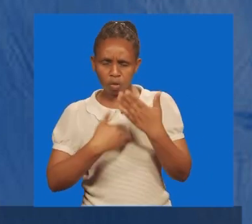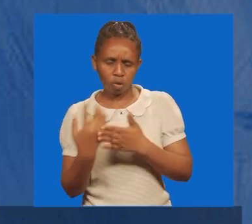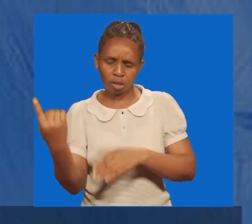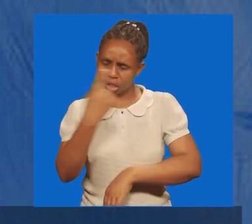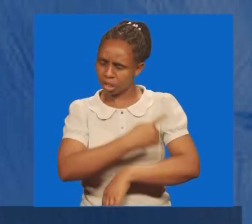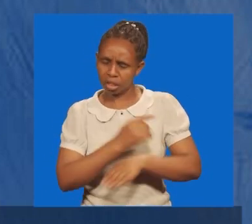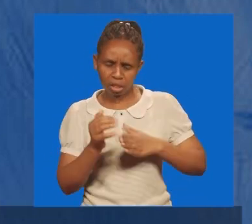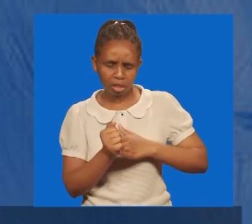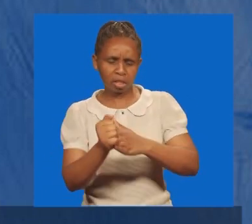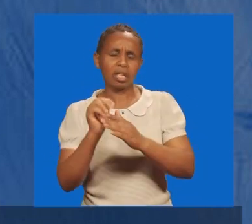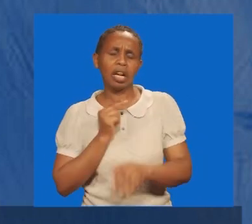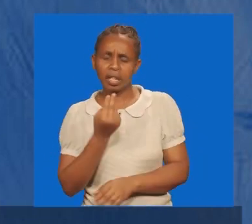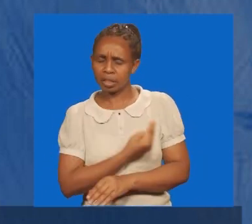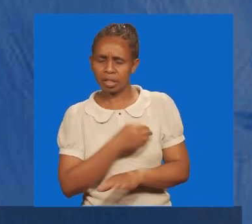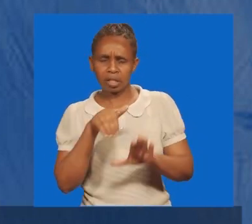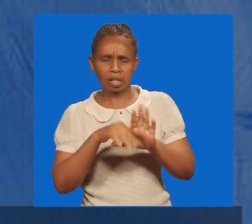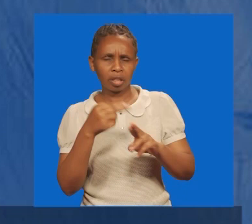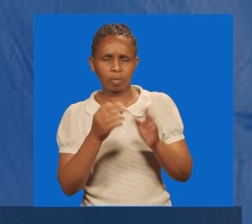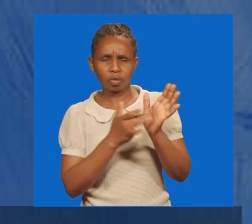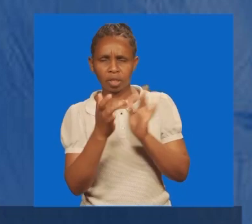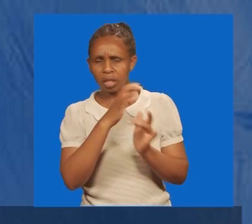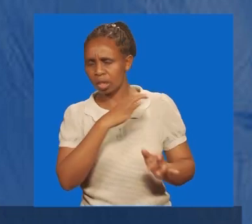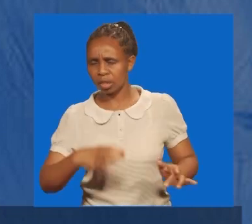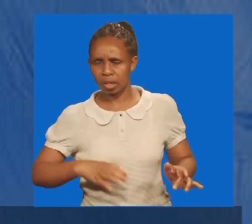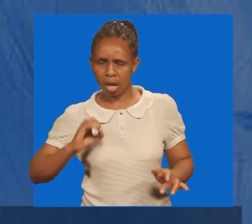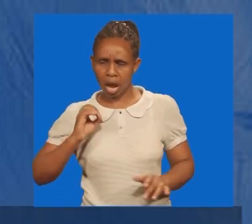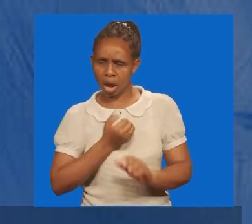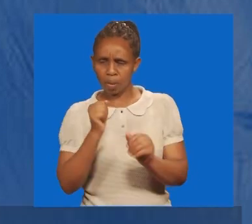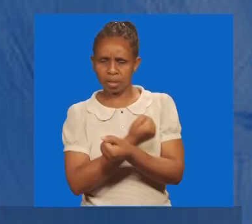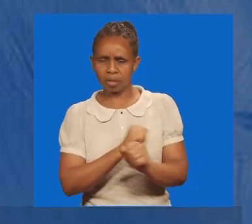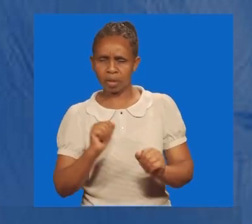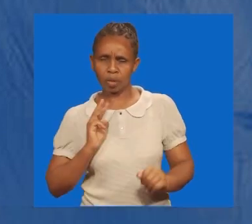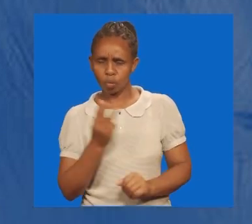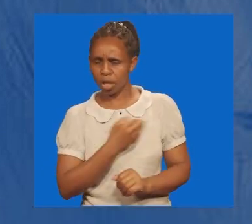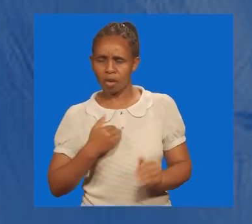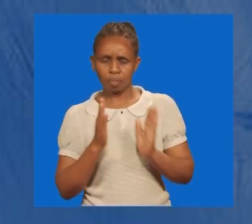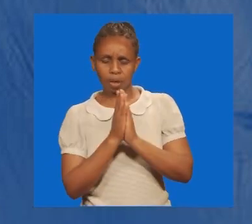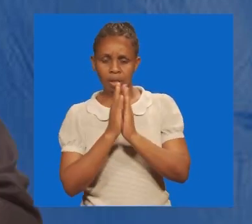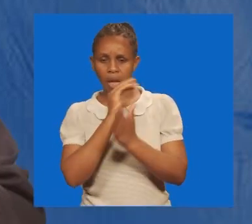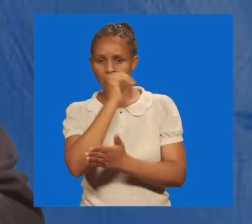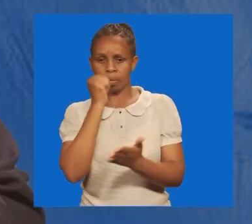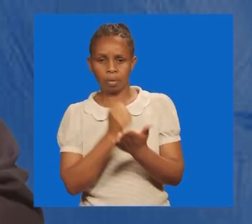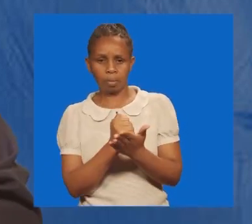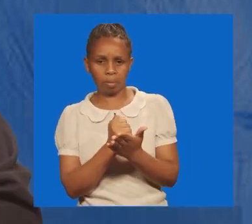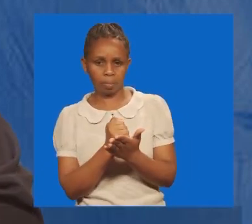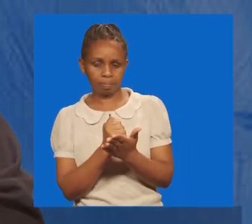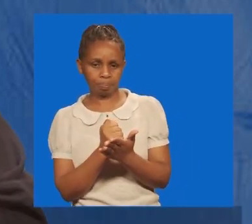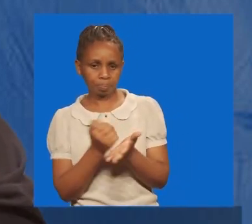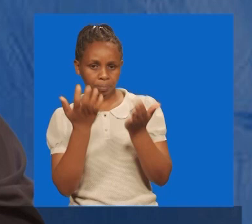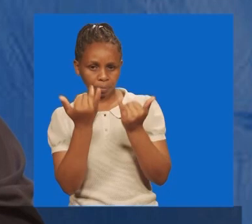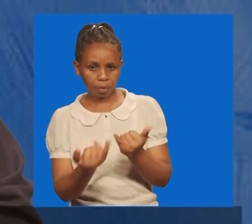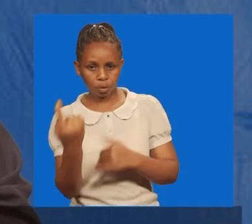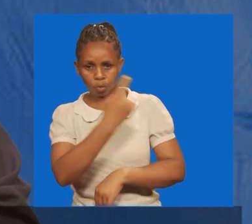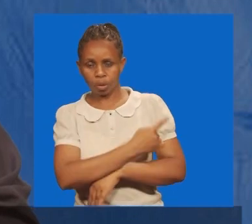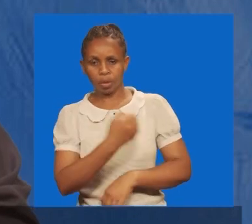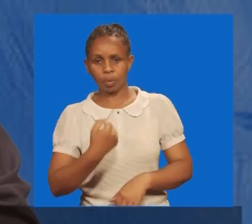yote weze kutuongoza, na ni katika jina la Yesu Kristo, mwakozi wetu tumeomba, Amen. Siku ya lio tumeweza na